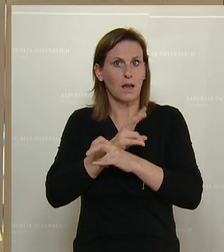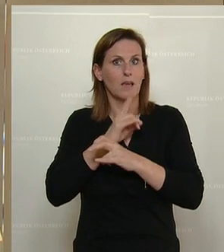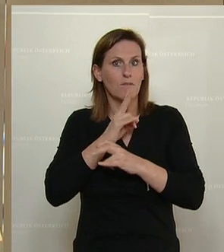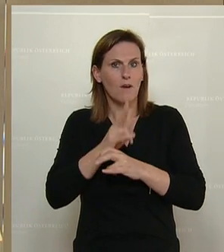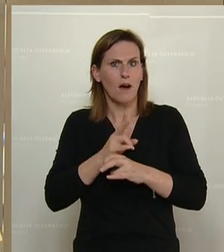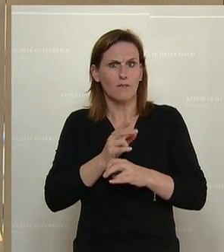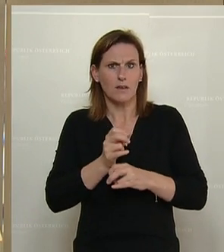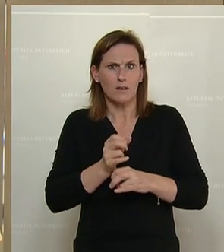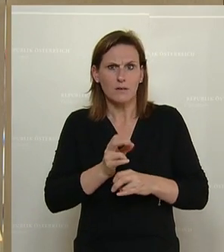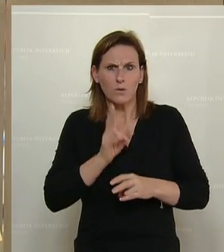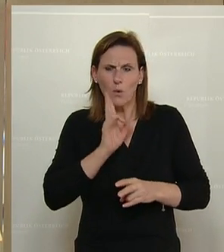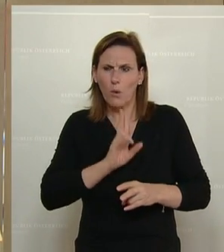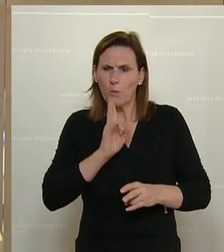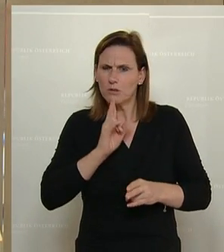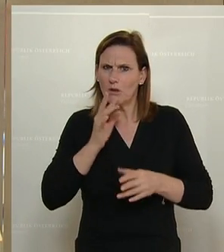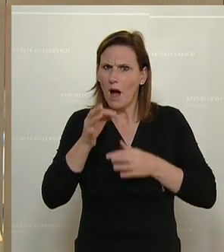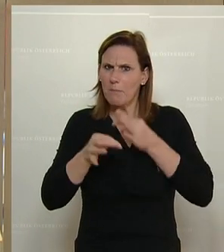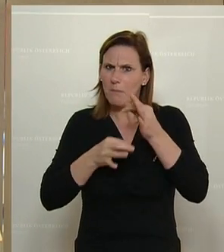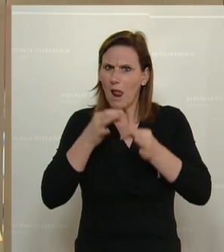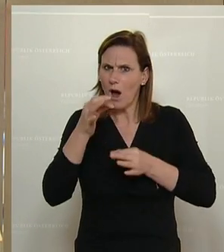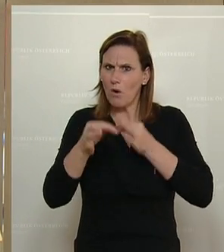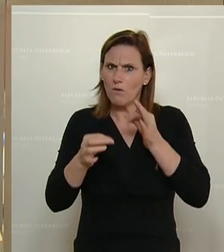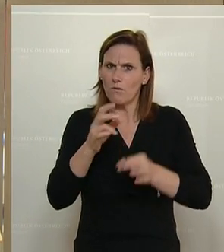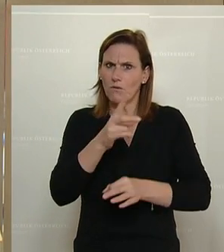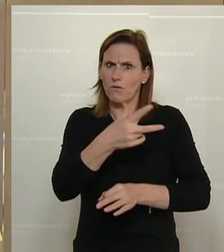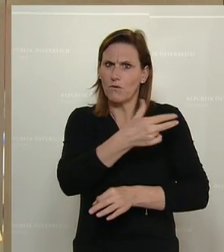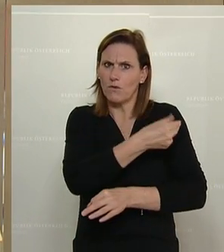mehrstubiosen Impfstoffbeschaffungen auseinandersetzt.